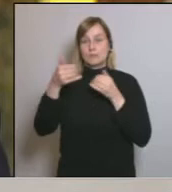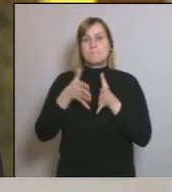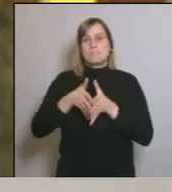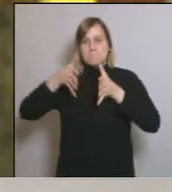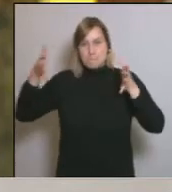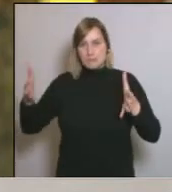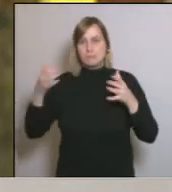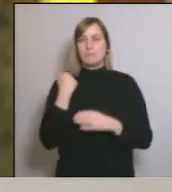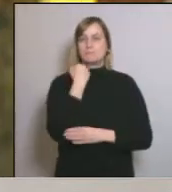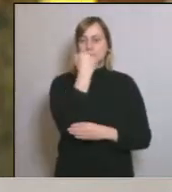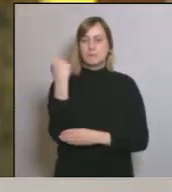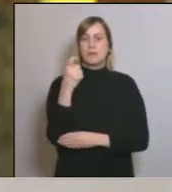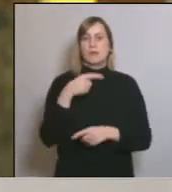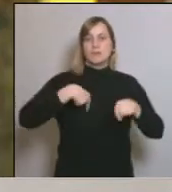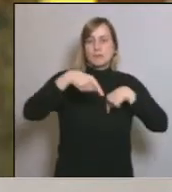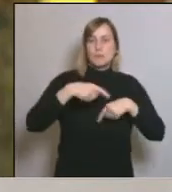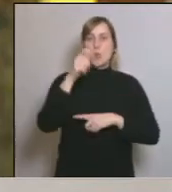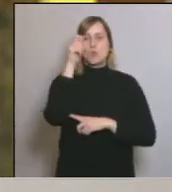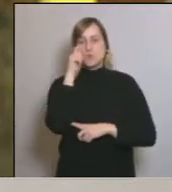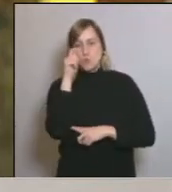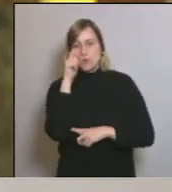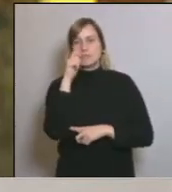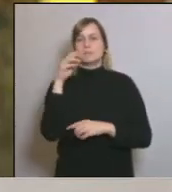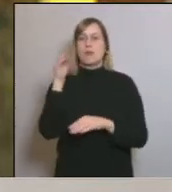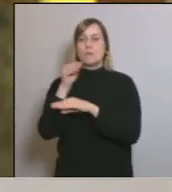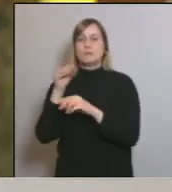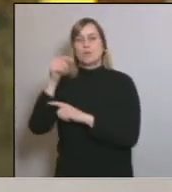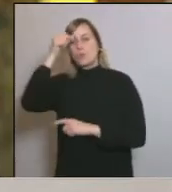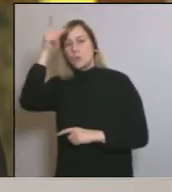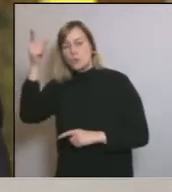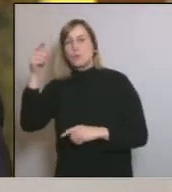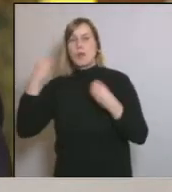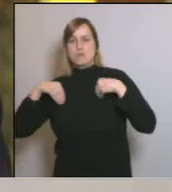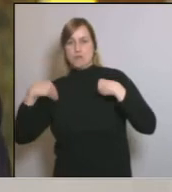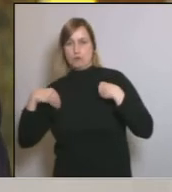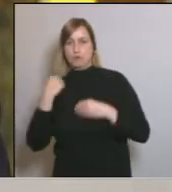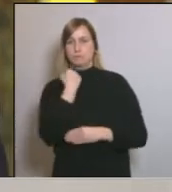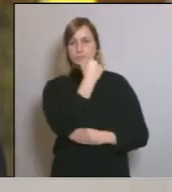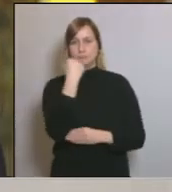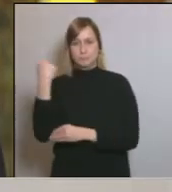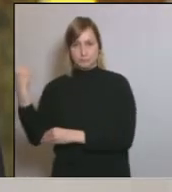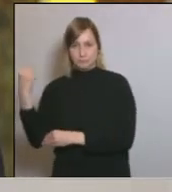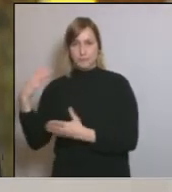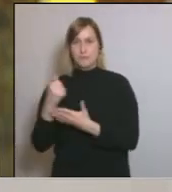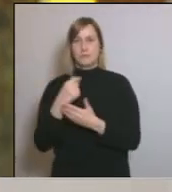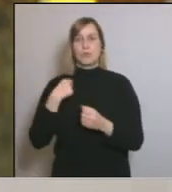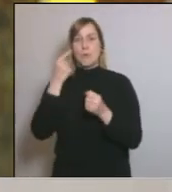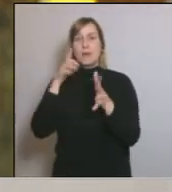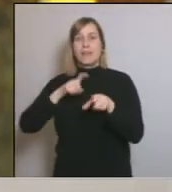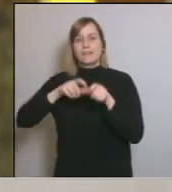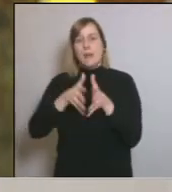transport, turisme, hostaleria, educació, cultura i oci. Han de tenir el caràcter de crèdit ampliable.